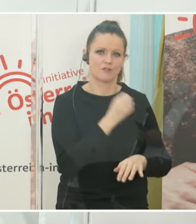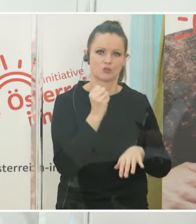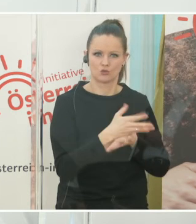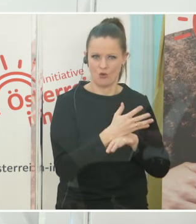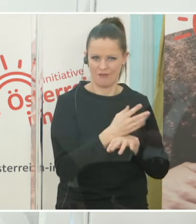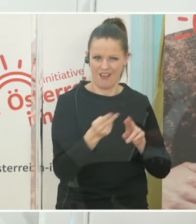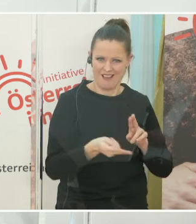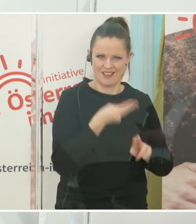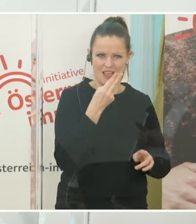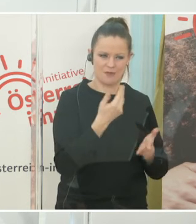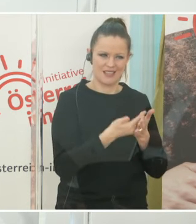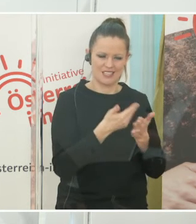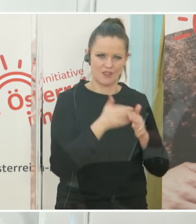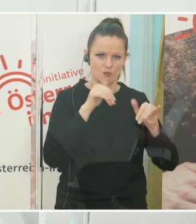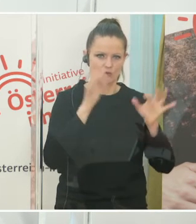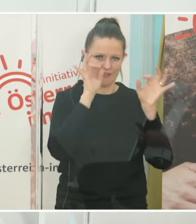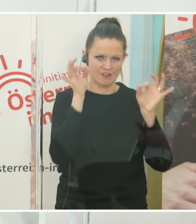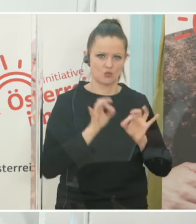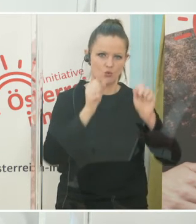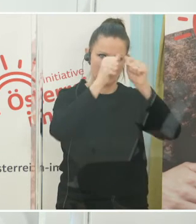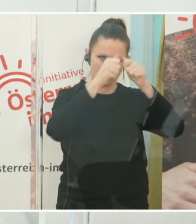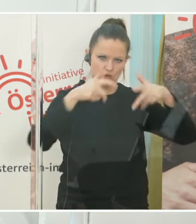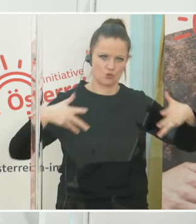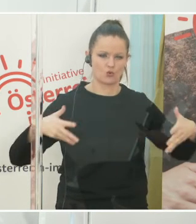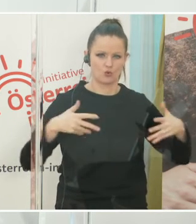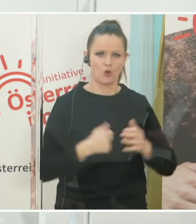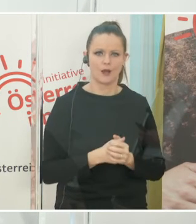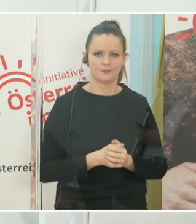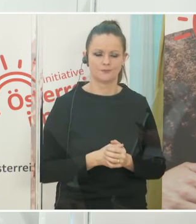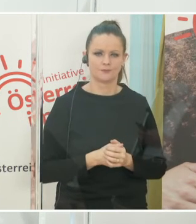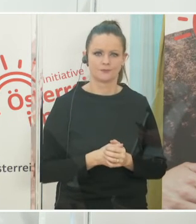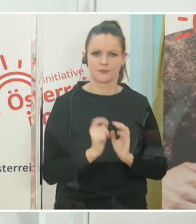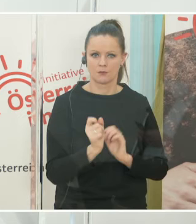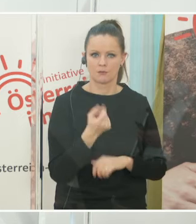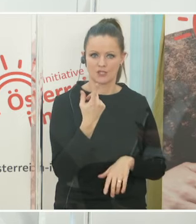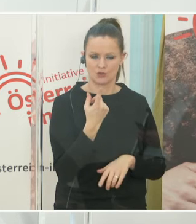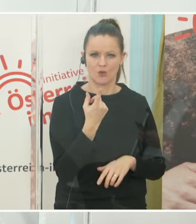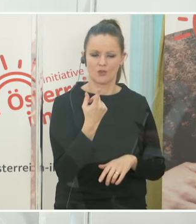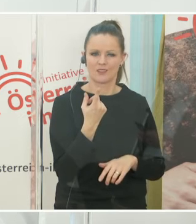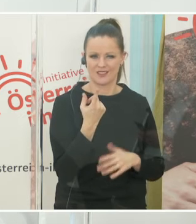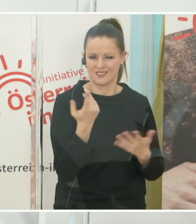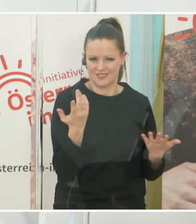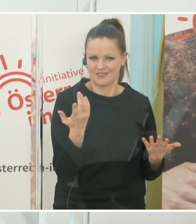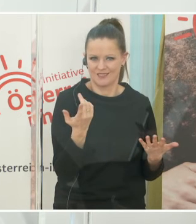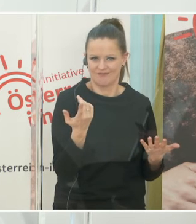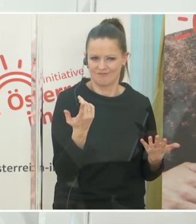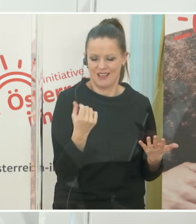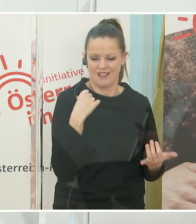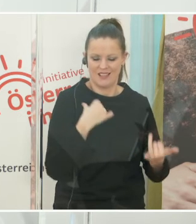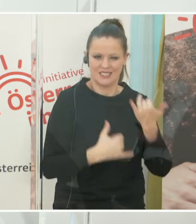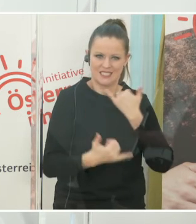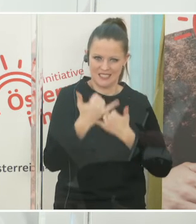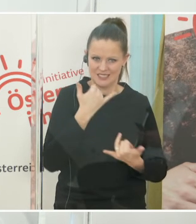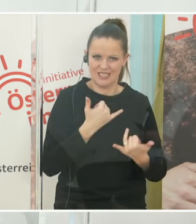einen Versuch machen, eine Strukturierung, dass wir vor allem eben das verhindern, was uns jetzt im letzten Jahr